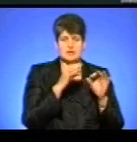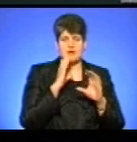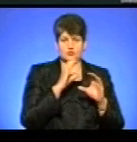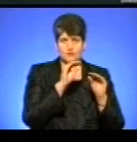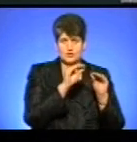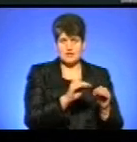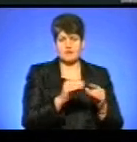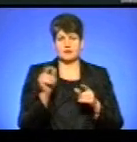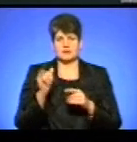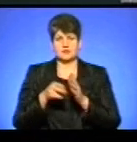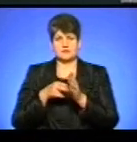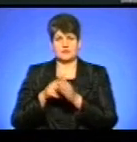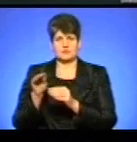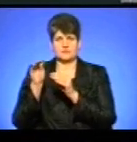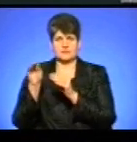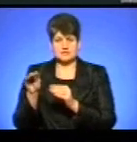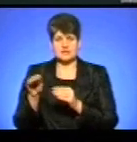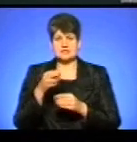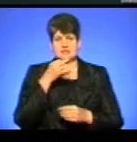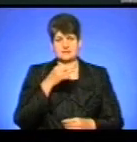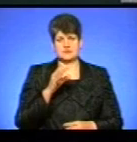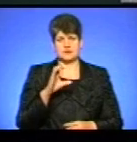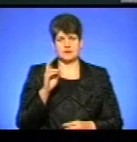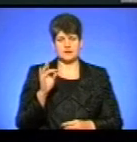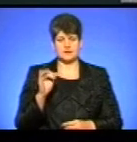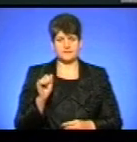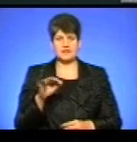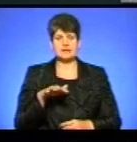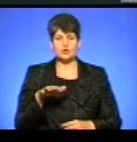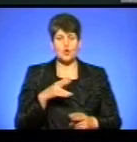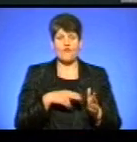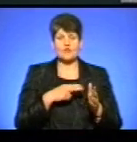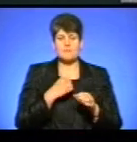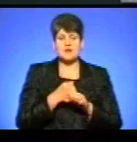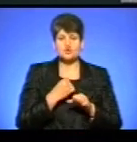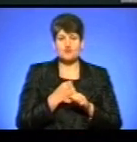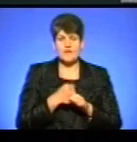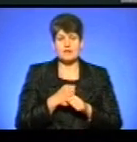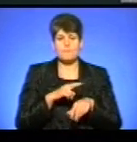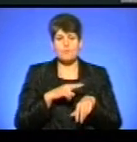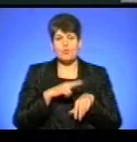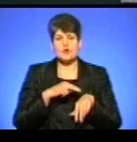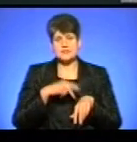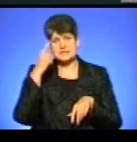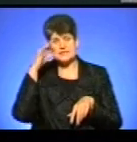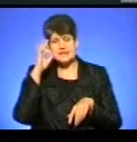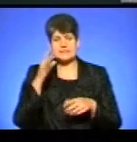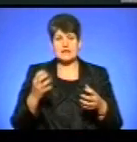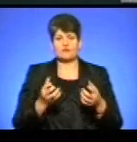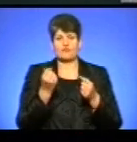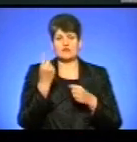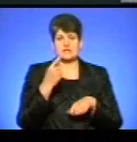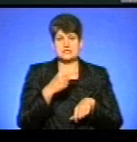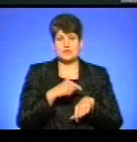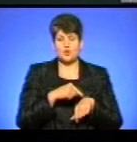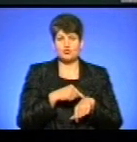Про це нам сказав речник Нацполіції області Сергій Крета. На території вокзалів працювали поліцейські, теретувальники. О 11-тій годині,